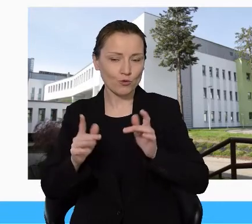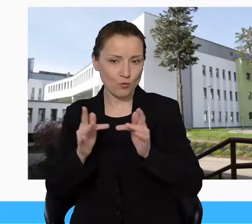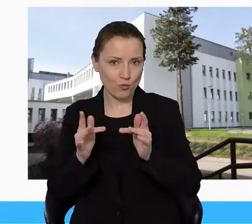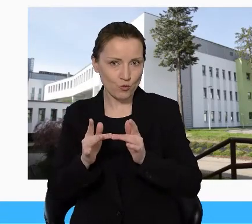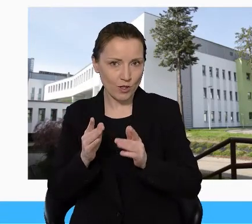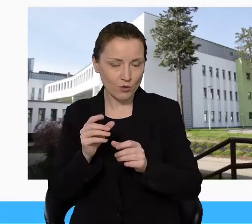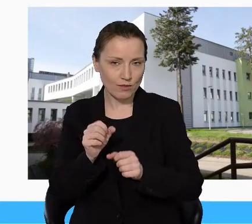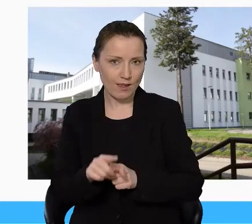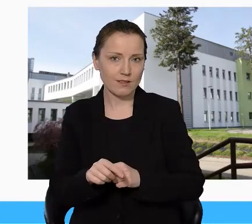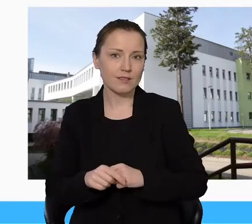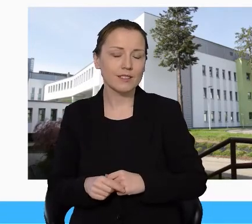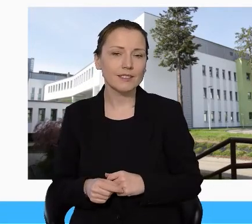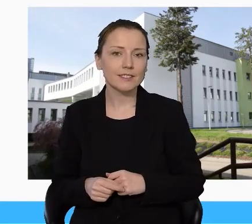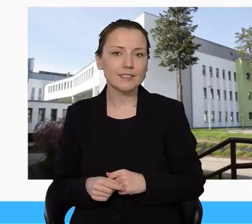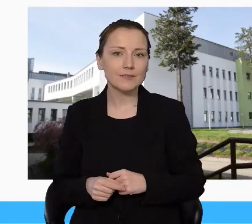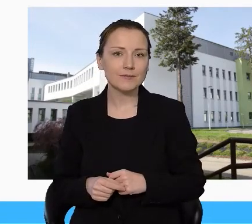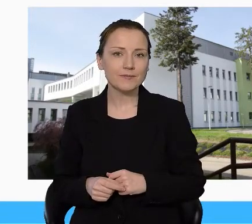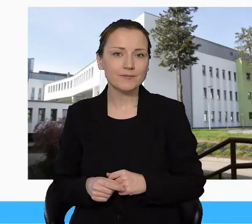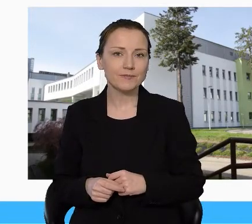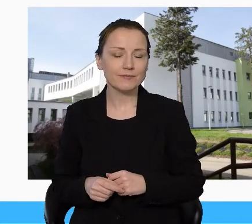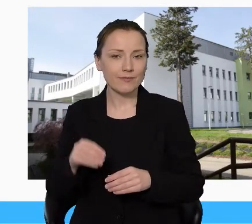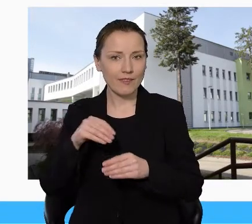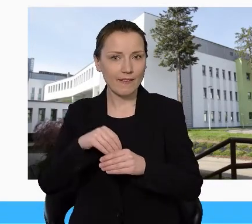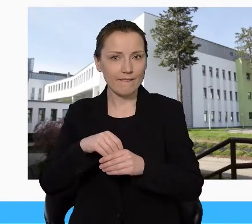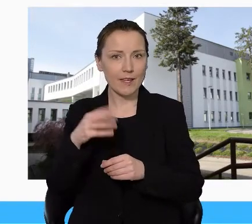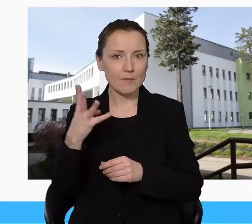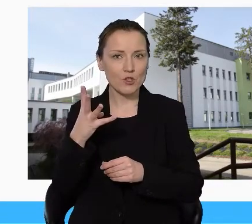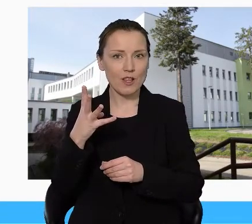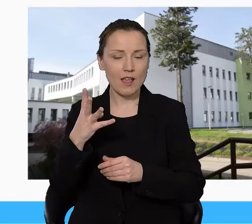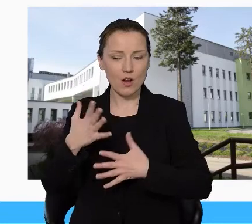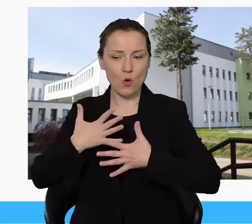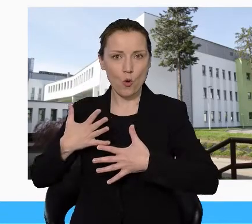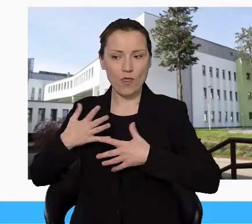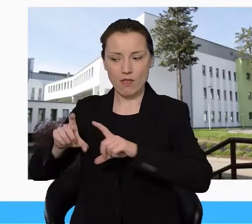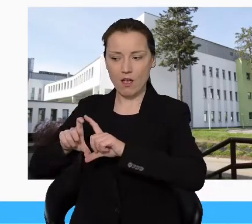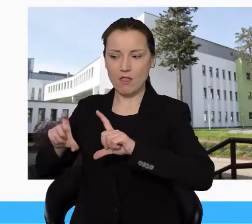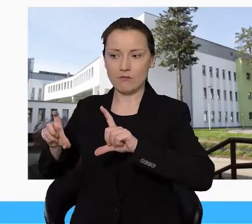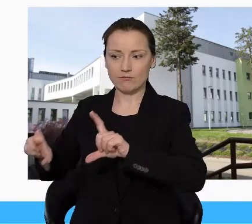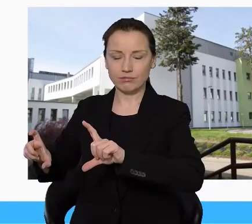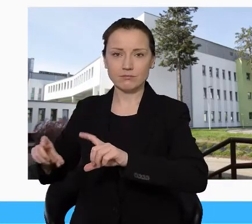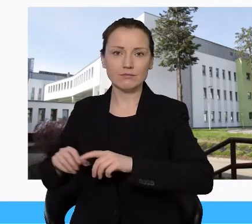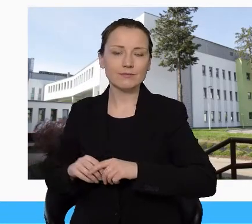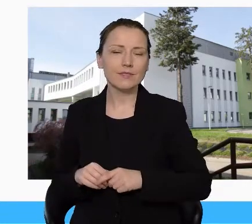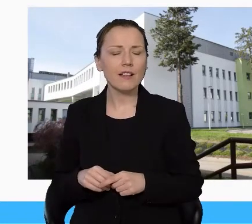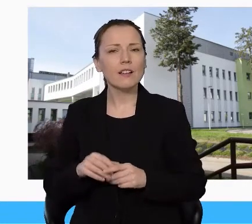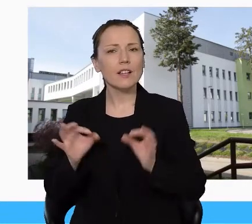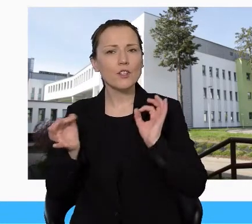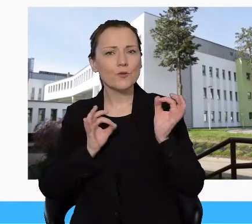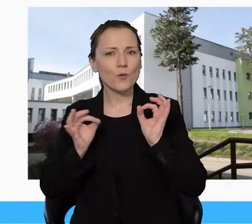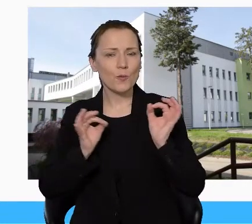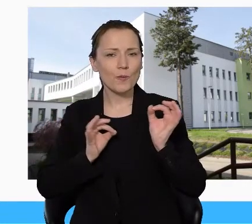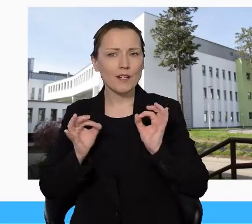łóżek, w tym cztery respiratorowe, według informacji